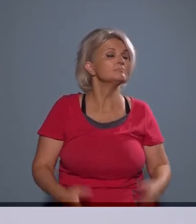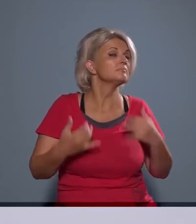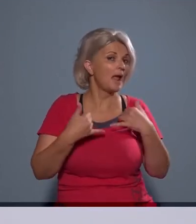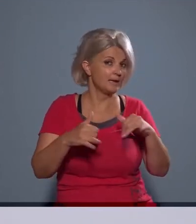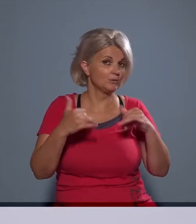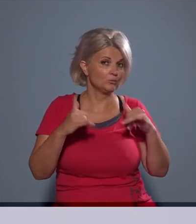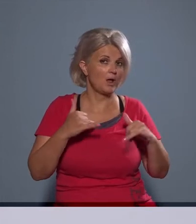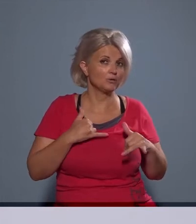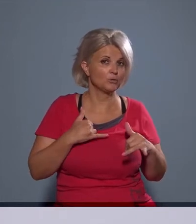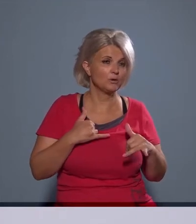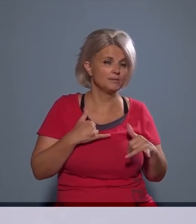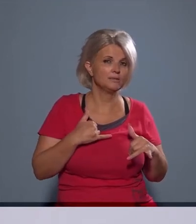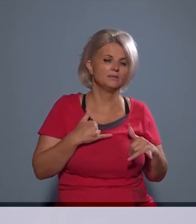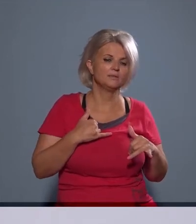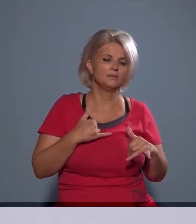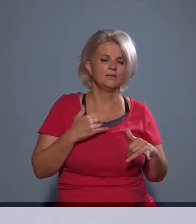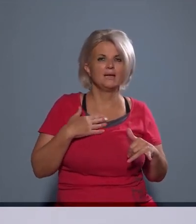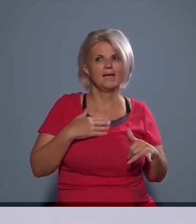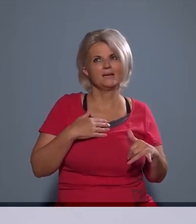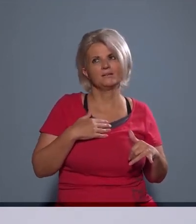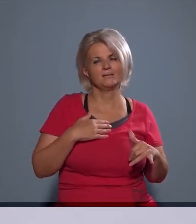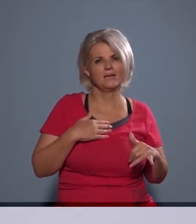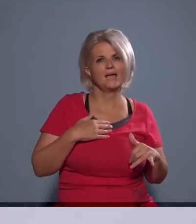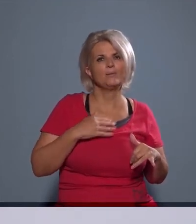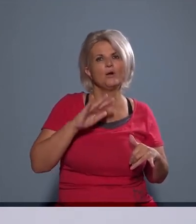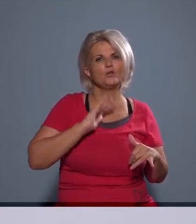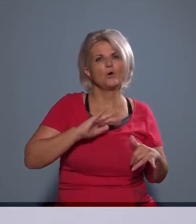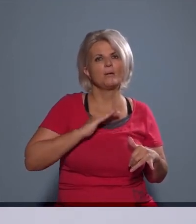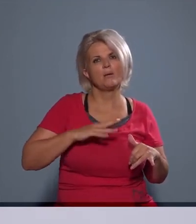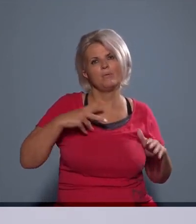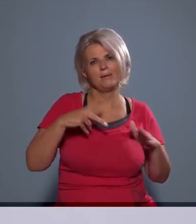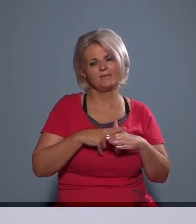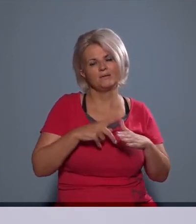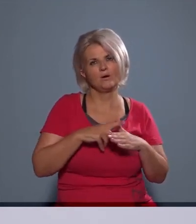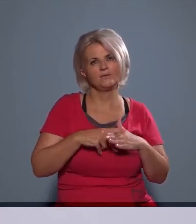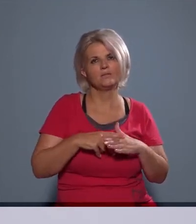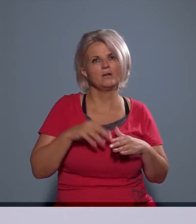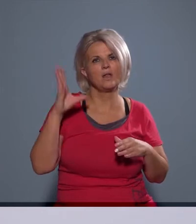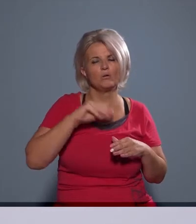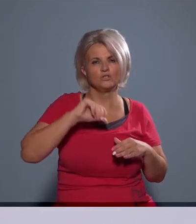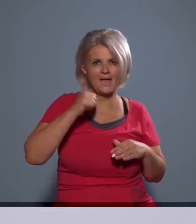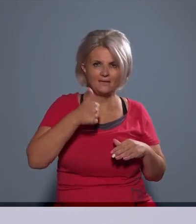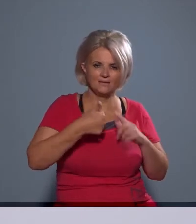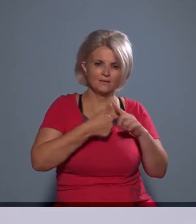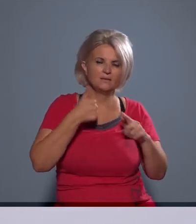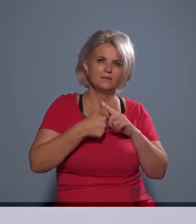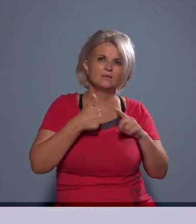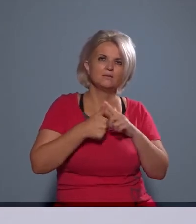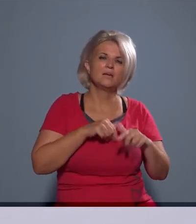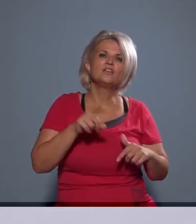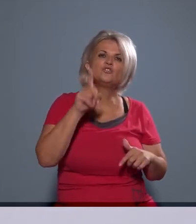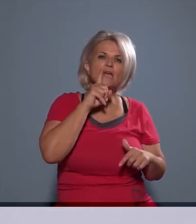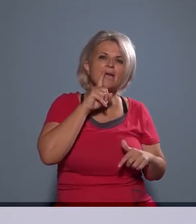megzavart, nyugalban van megzavart lakos vagy polgár. Az egyik a csendháborításnak a jogintézménye, ugye ez egy